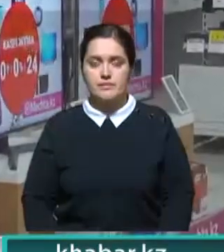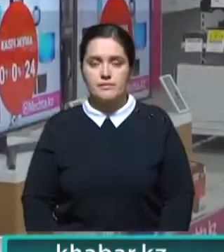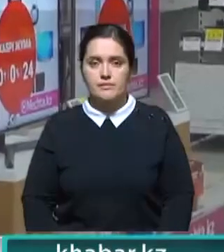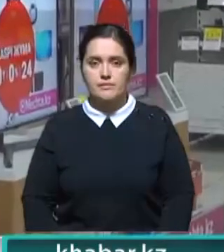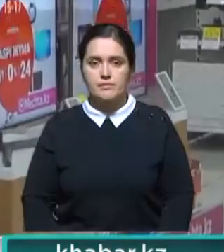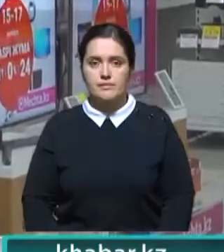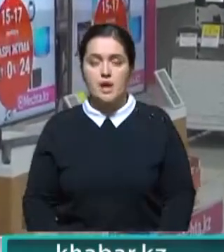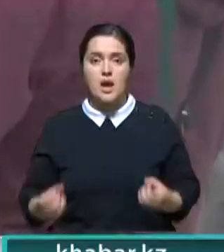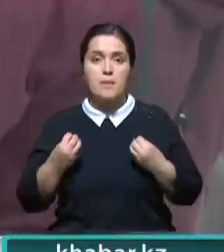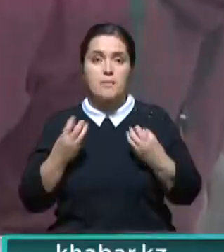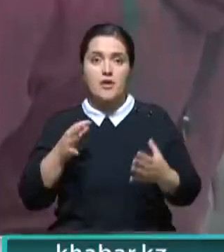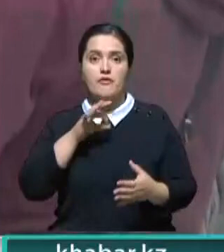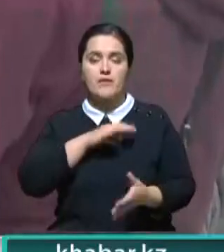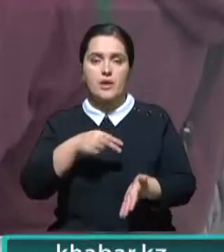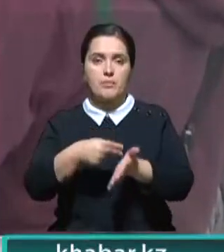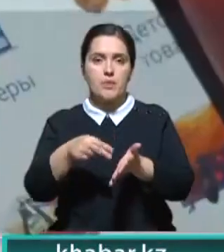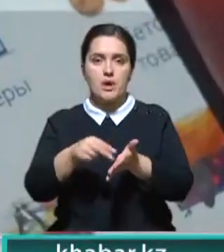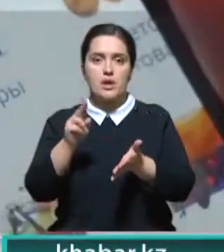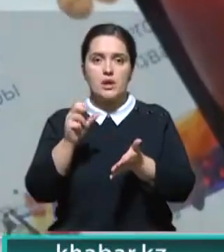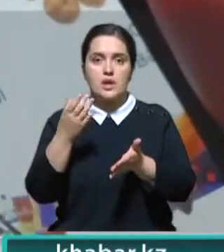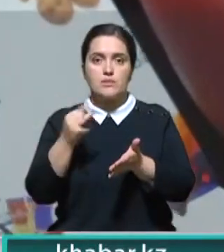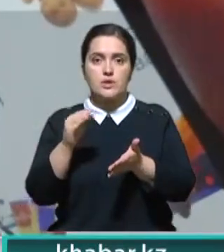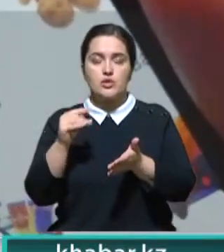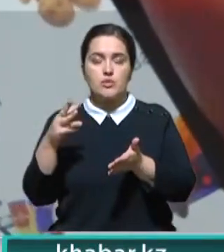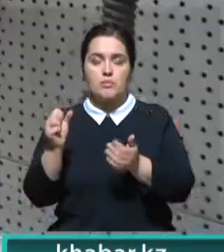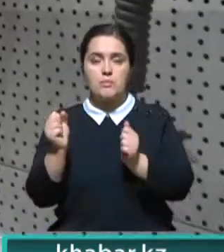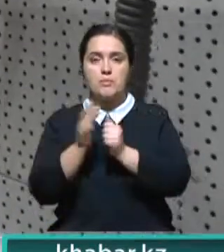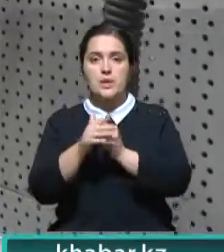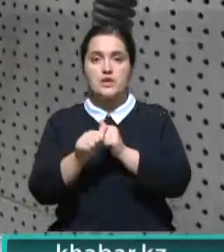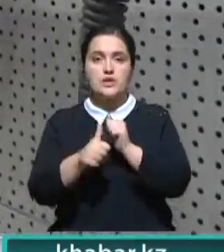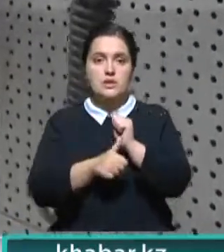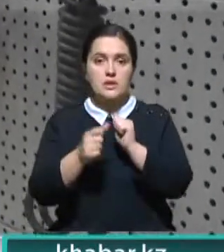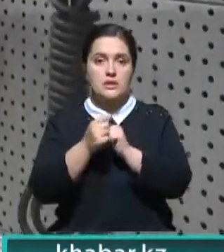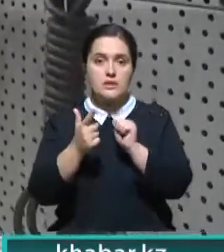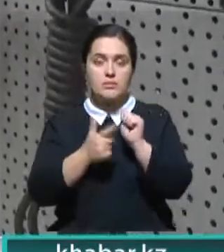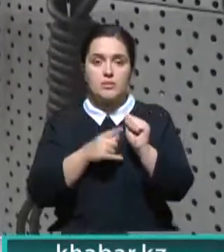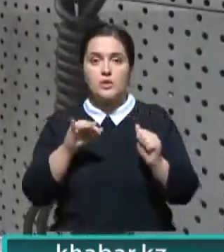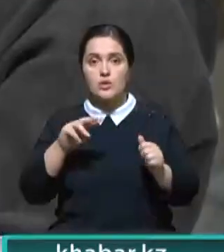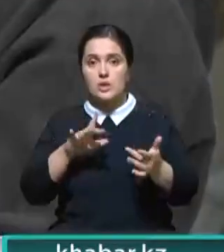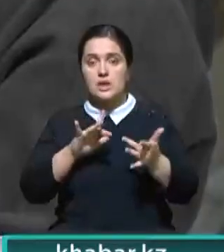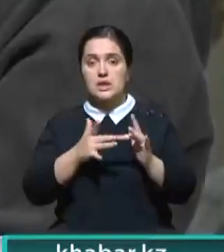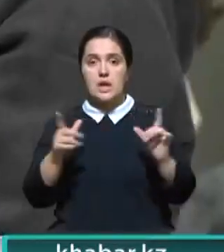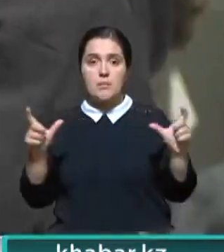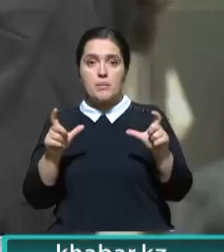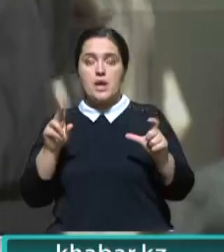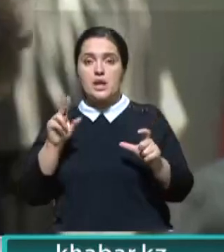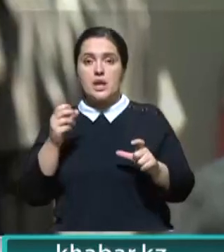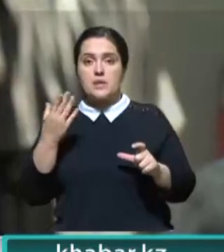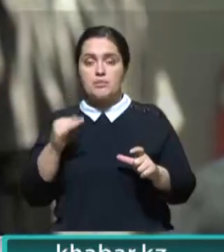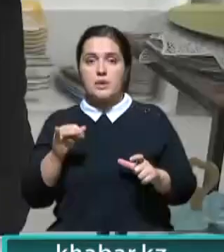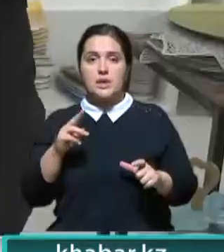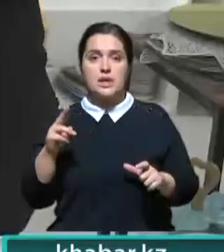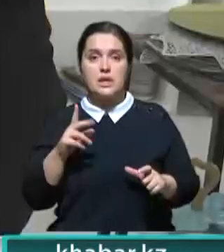Всенародный праздник выгодных покупок Каспий Жума пройдет 15, 16 и 17 июля. В интернет-магазине на Каспий Киезет и в